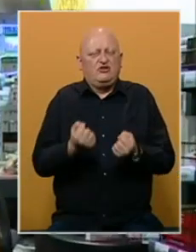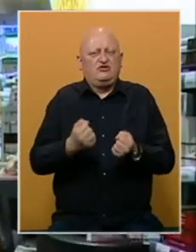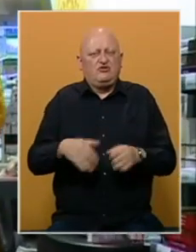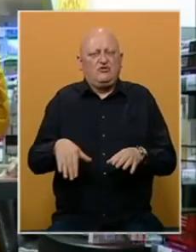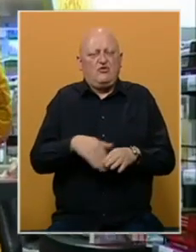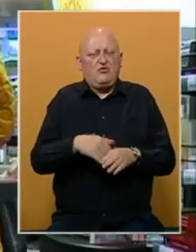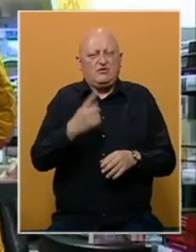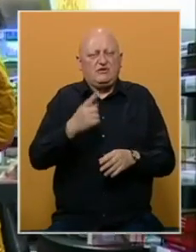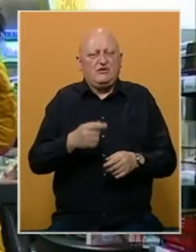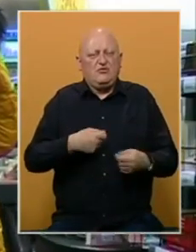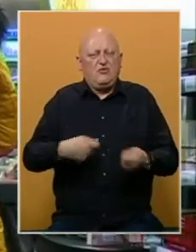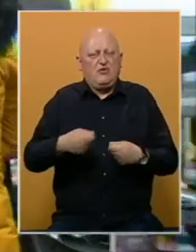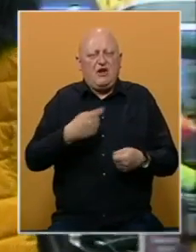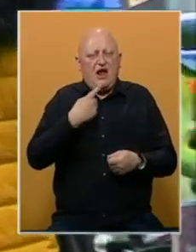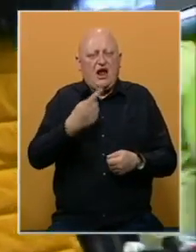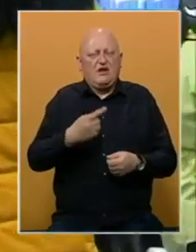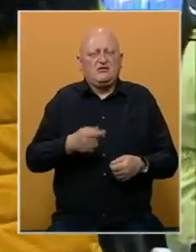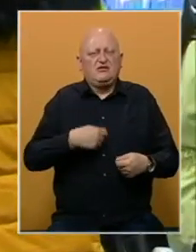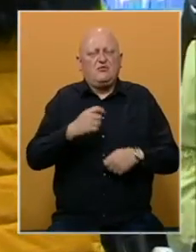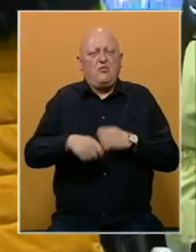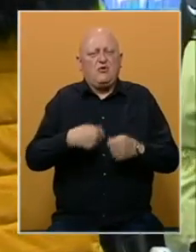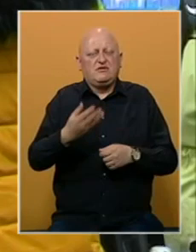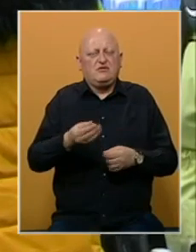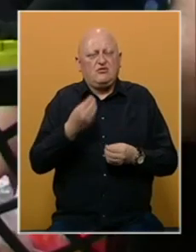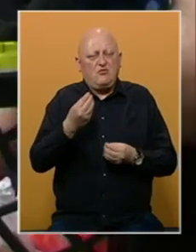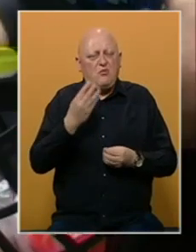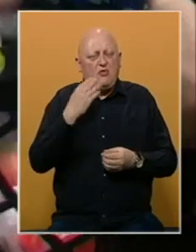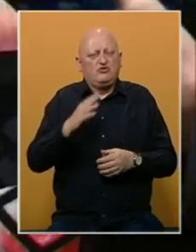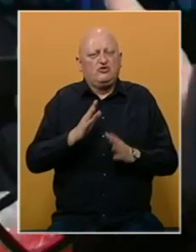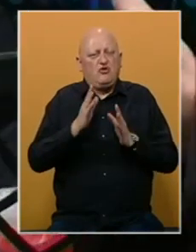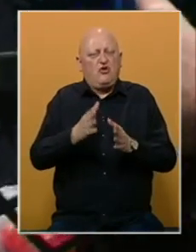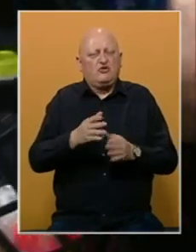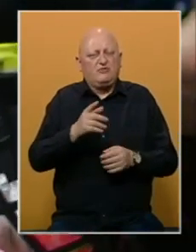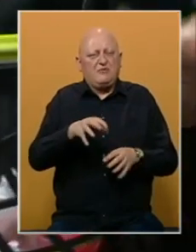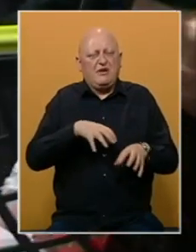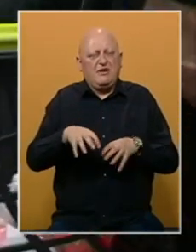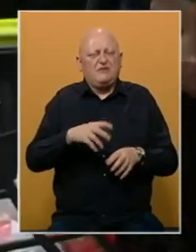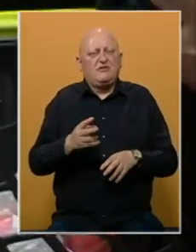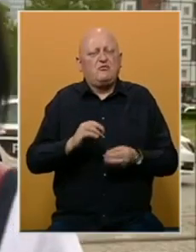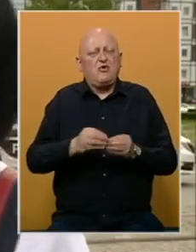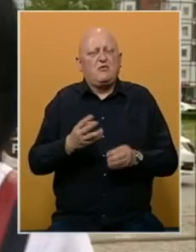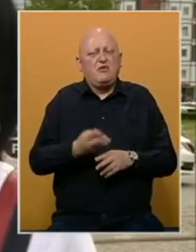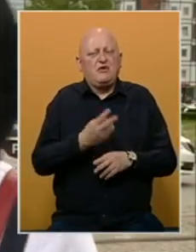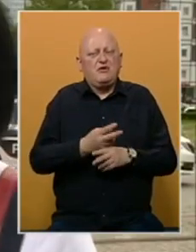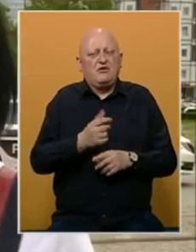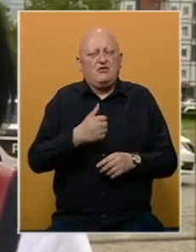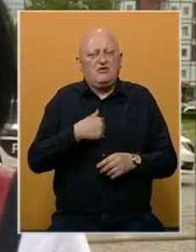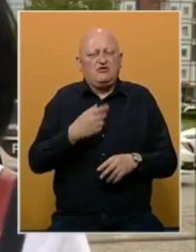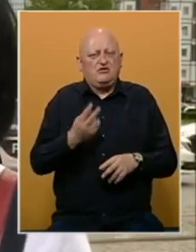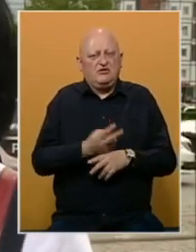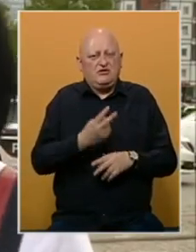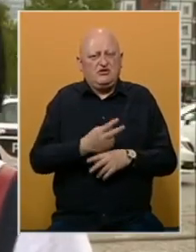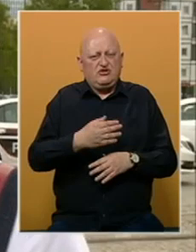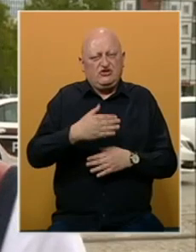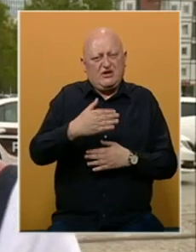Uposlenica jednog od marketa kaže nam kako je poslodavac jako korektan u odnosu prema radnicima. Problem je u državi. Što se tiče s državne